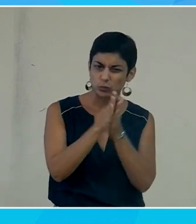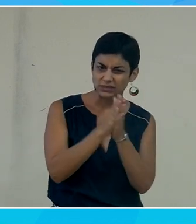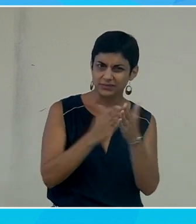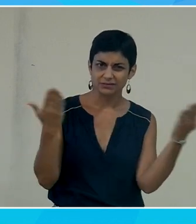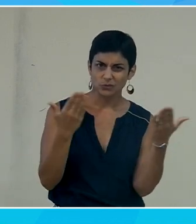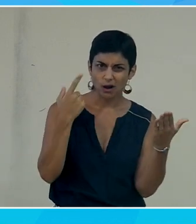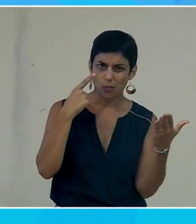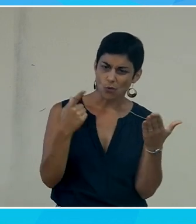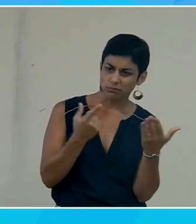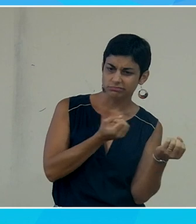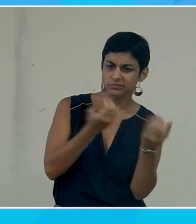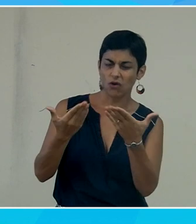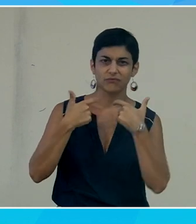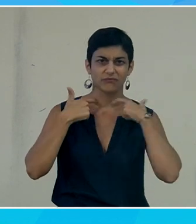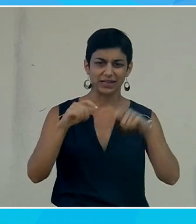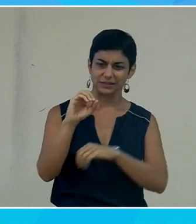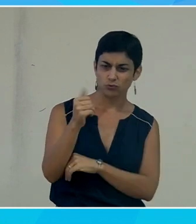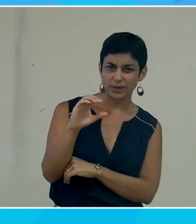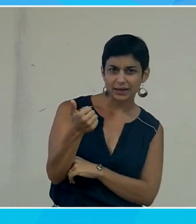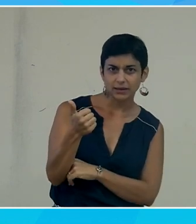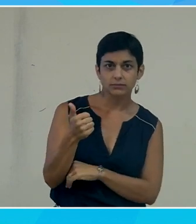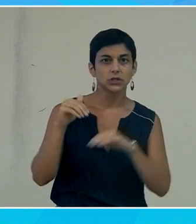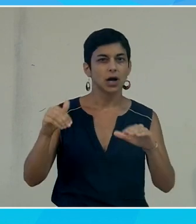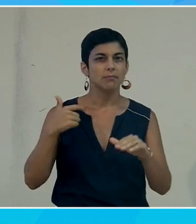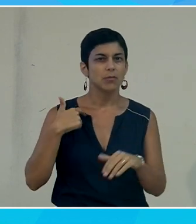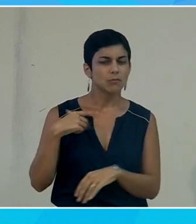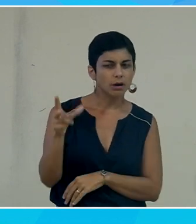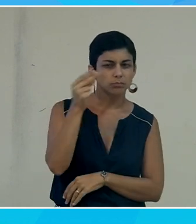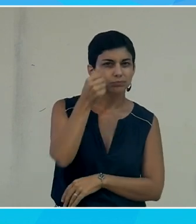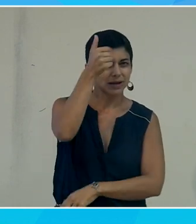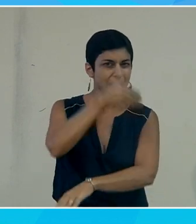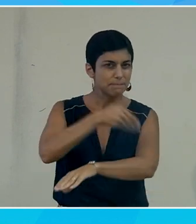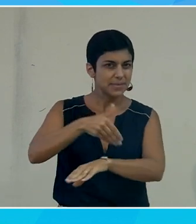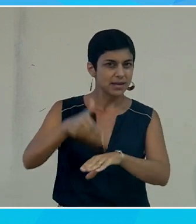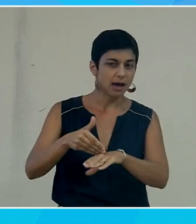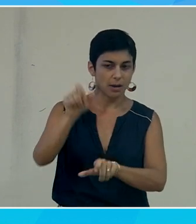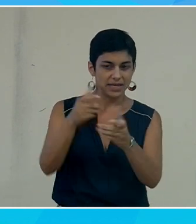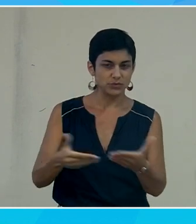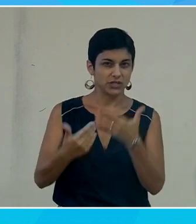J'ai quand même lu qu'il y a un milliard de personnes en situation de handicap. Il a aussi un marché à prendre, finalement.